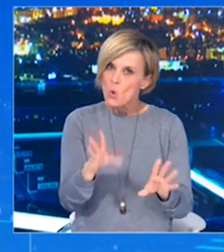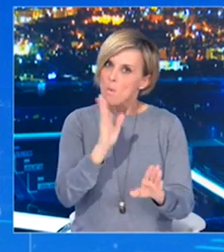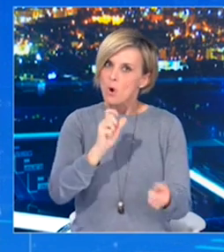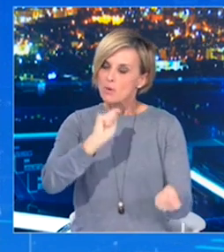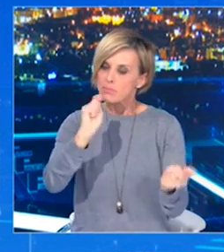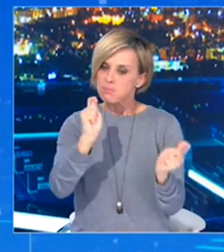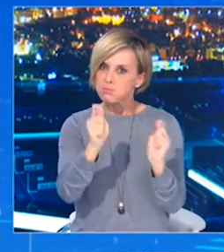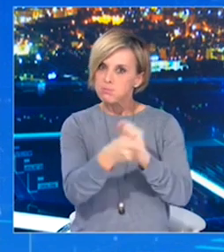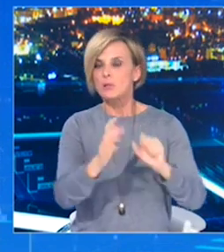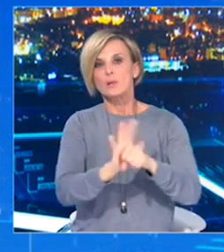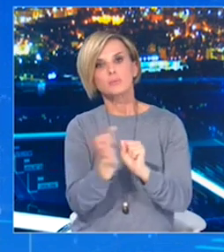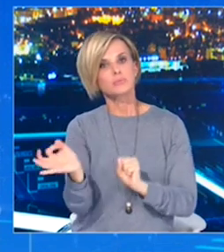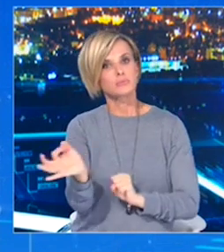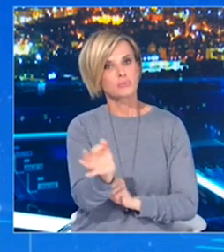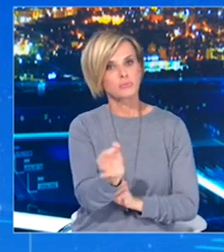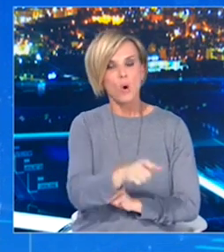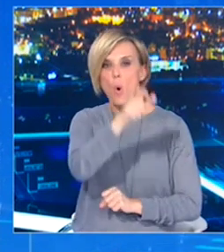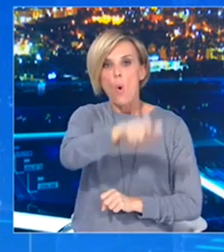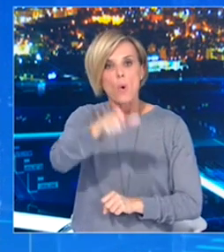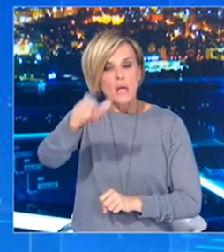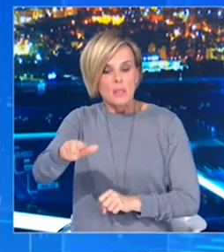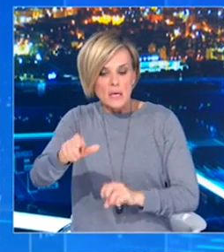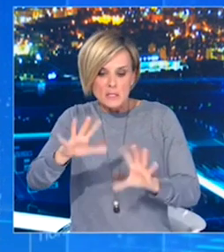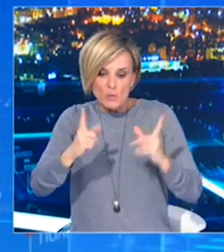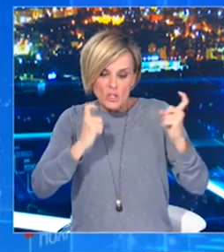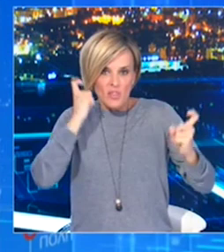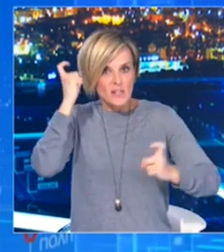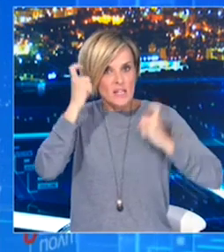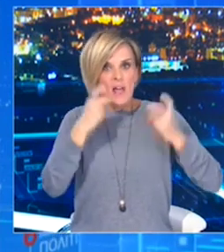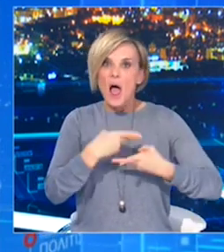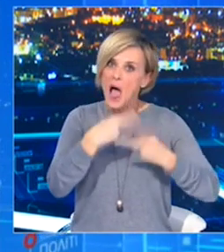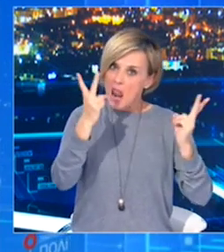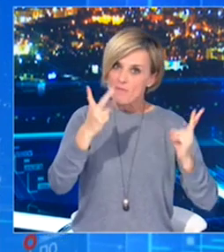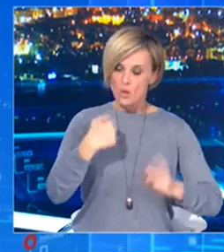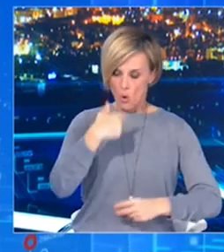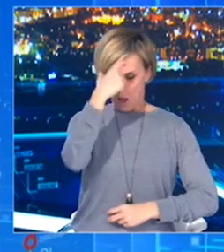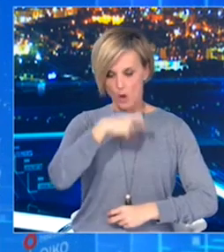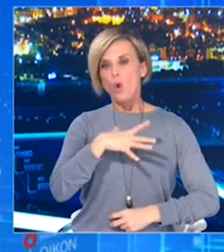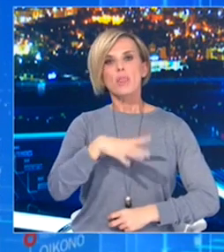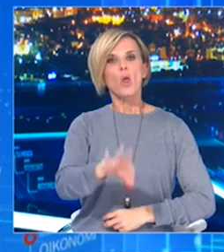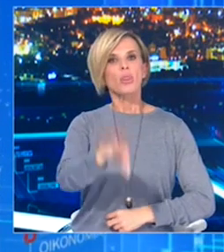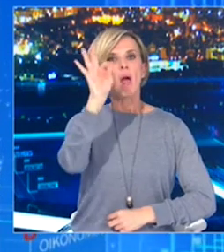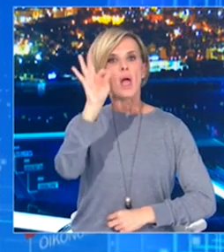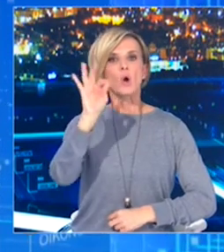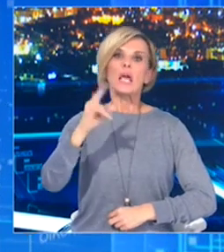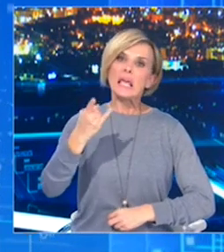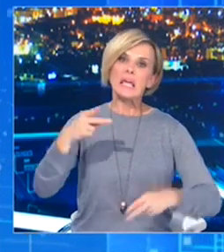καθένας σήμερα μπορεί να έχει προσωπική άποψη για τα εμβόλια, θα δοθεί η ελευθερία επιλογής στον πολίτη ποιο θέλει να κάνει.